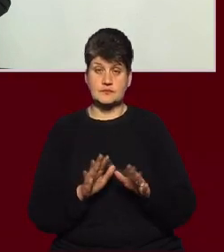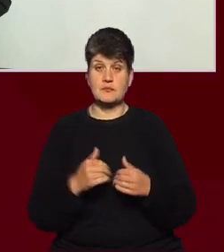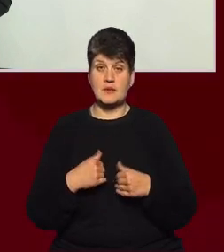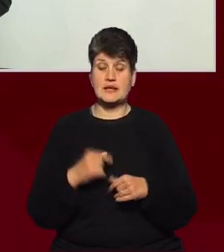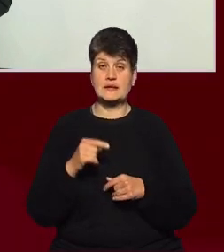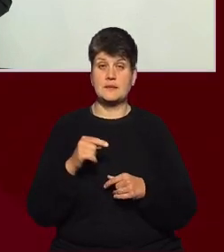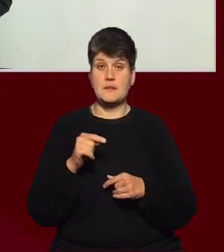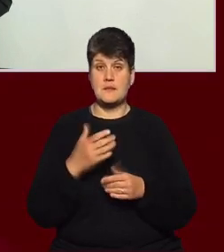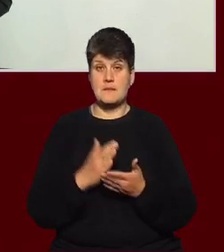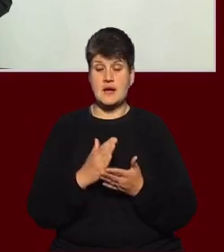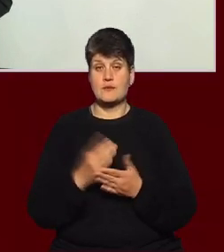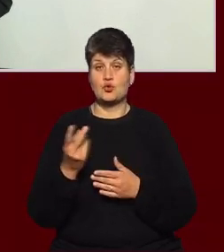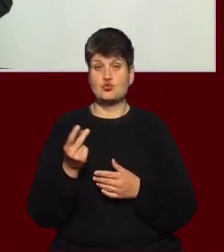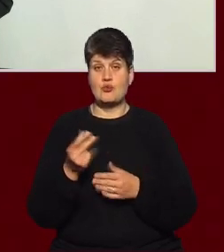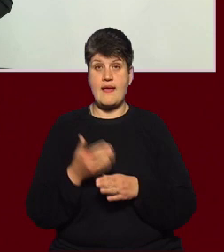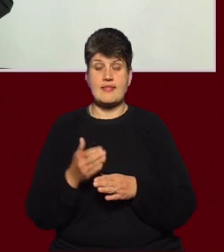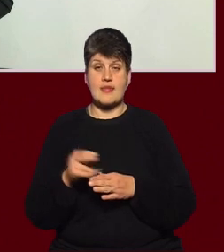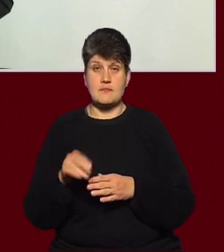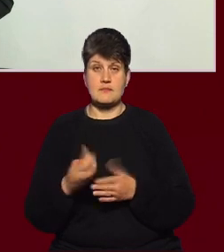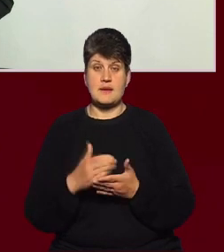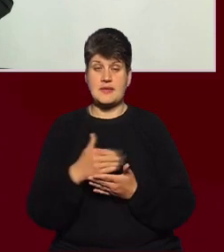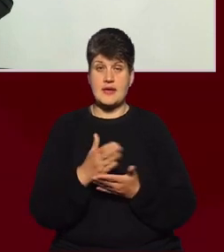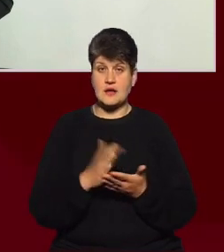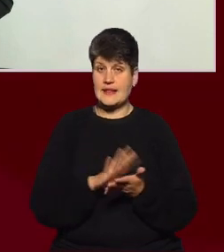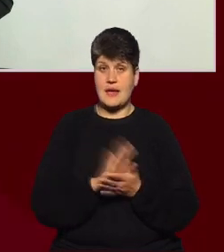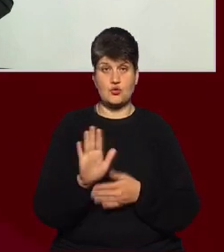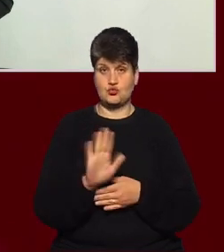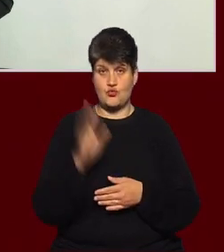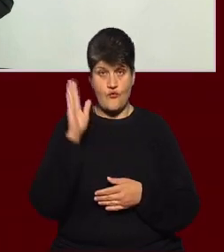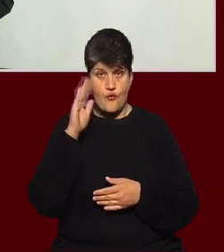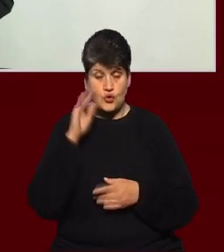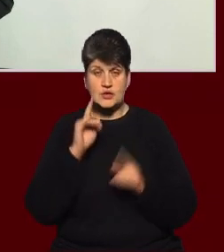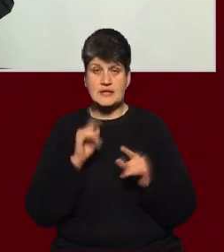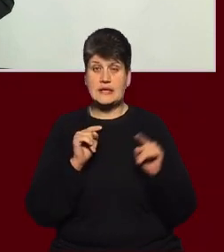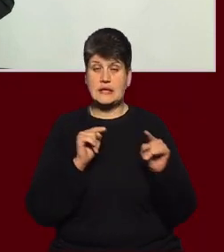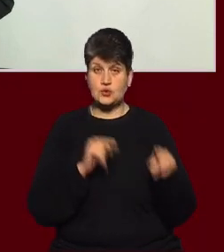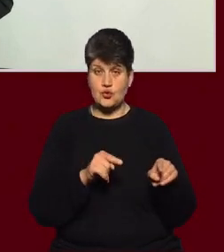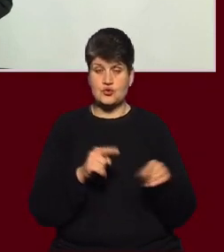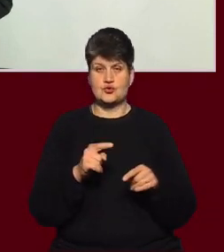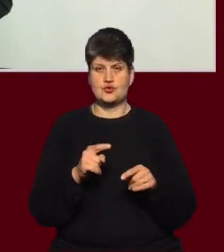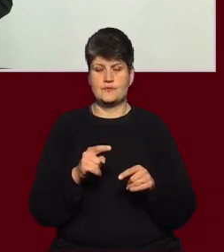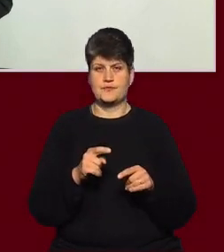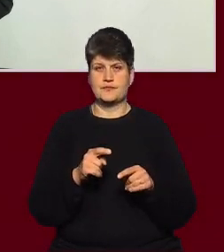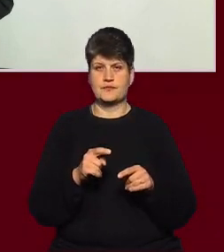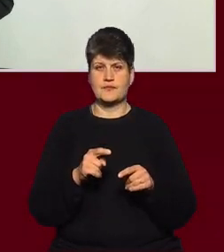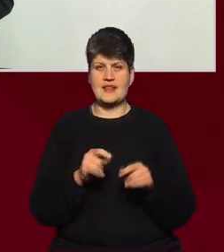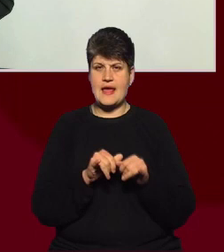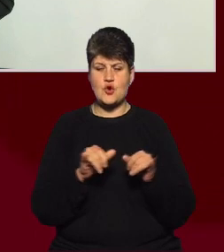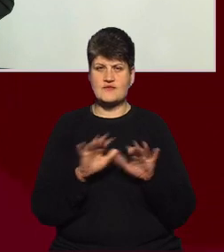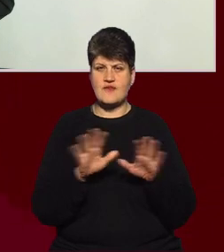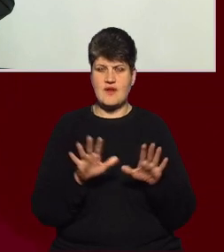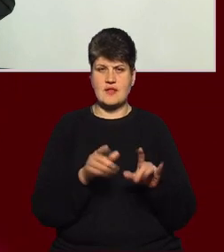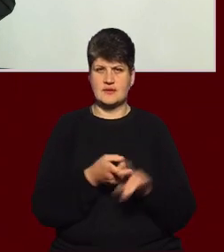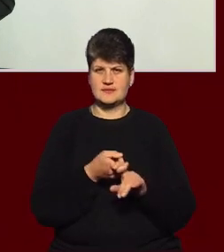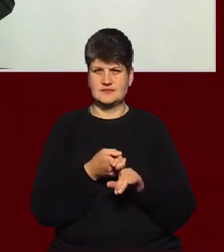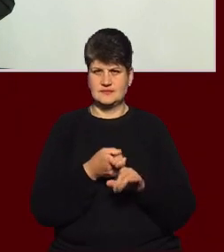другий етап. Тобто ми маємо якісну, незабруднену воду, і тільки для того, щоб хвороботворна мікрофлора не розвивалася в мережі, ми